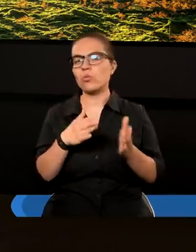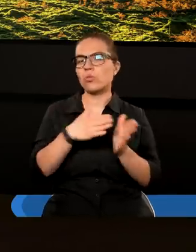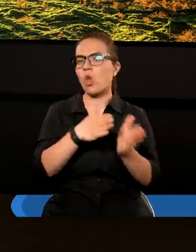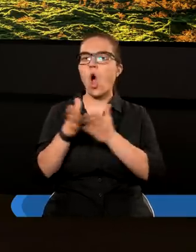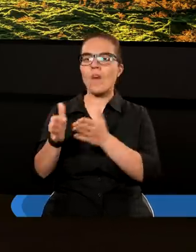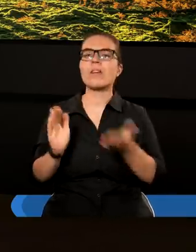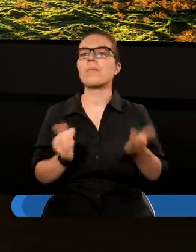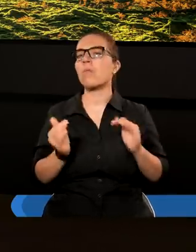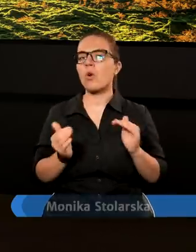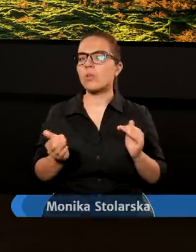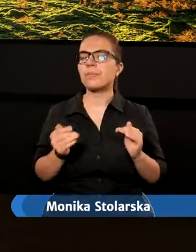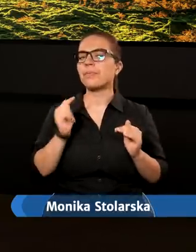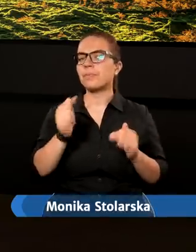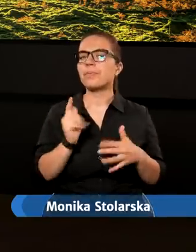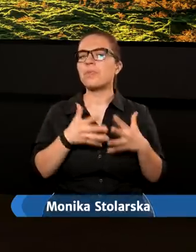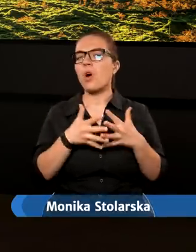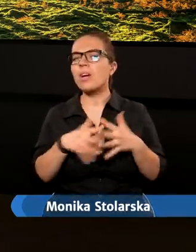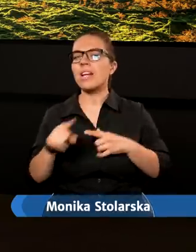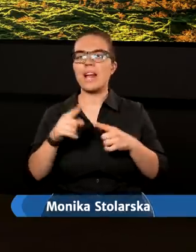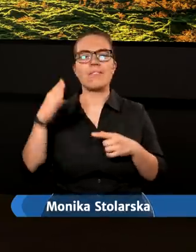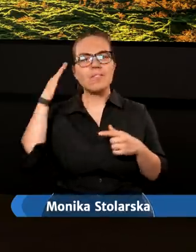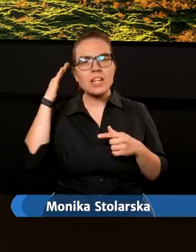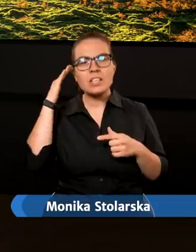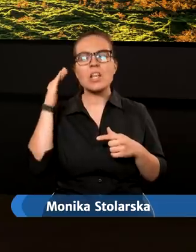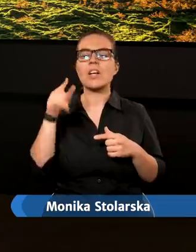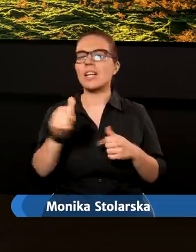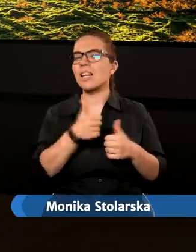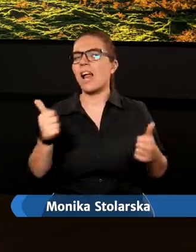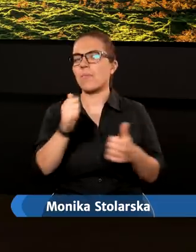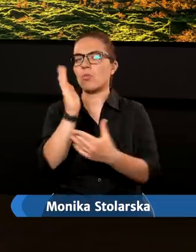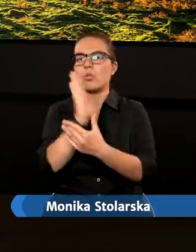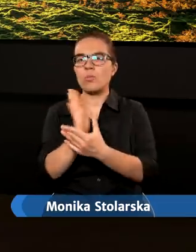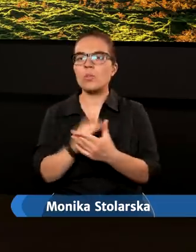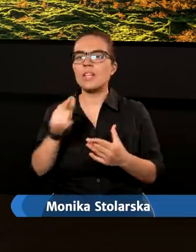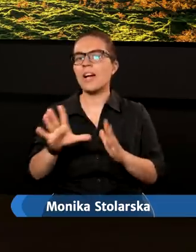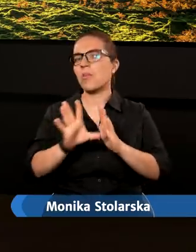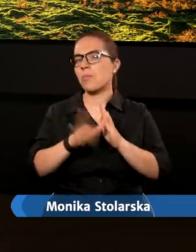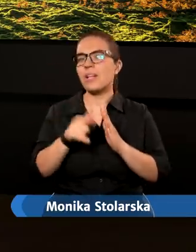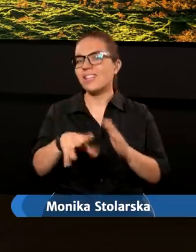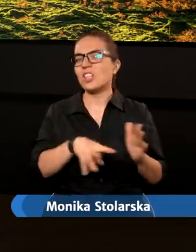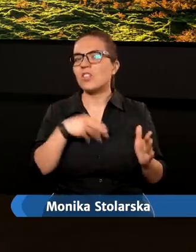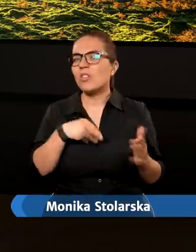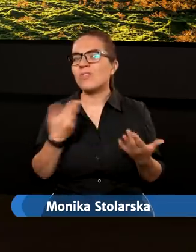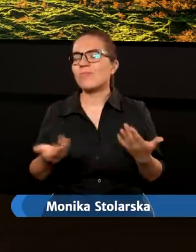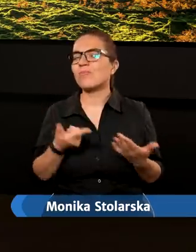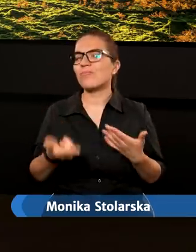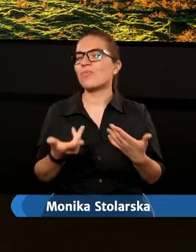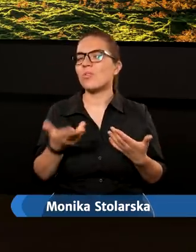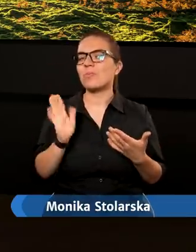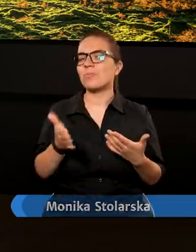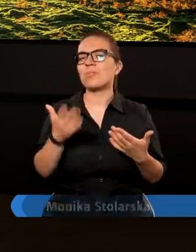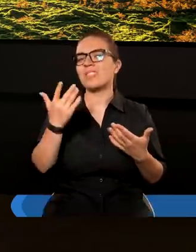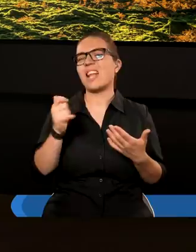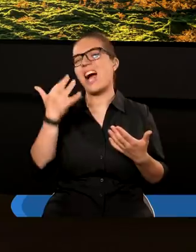prawda? Dlatego, że on swoim proroczym wzrokiem wiedział, że samo zburzenie tego miasta czy świątyni nastąpi za